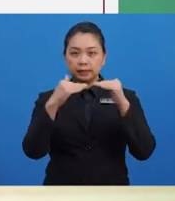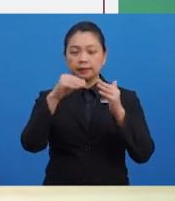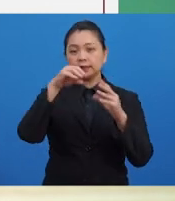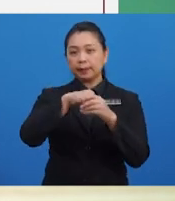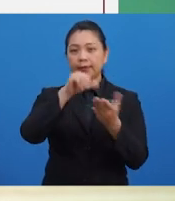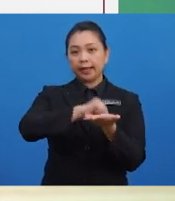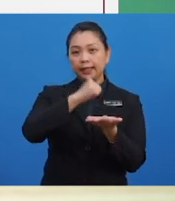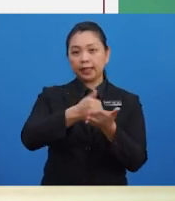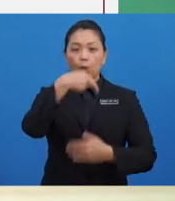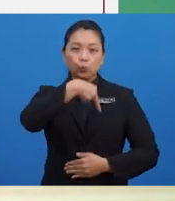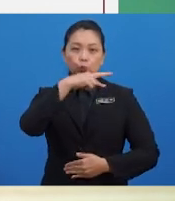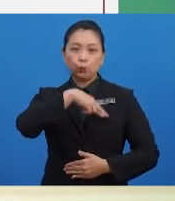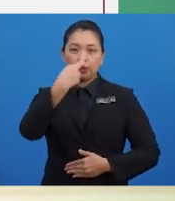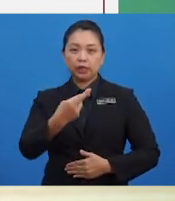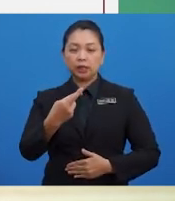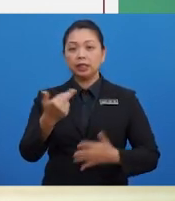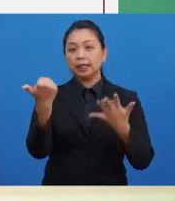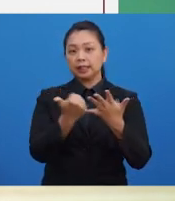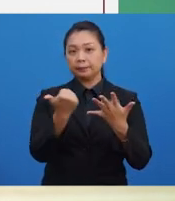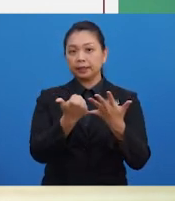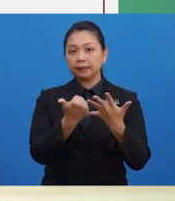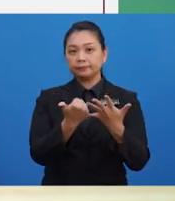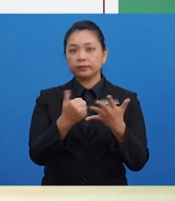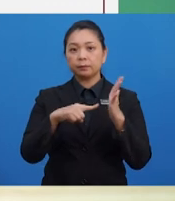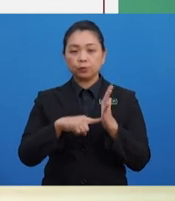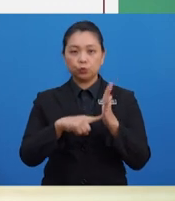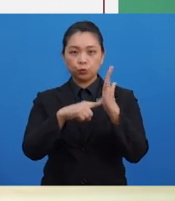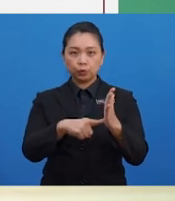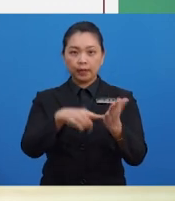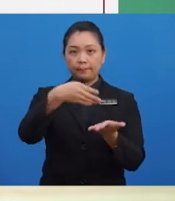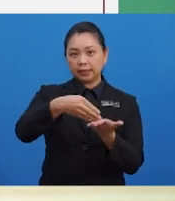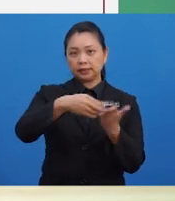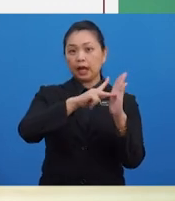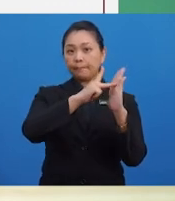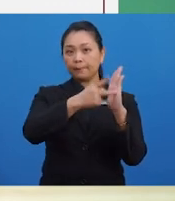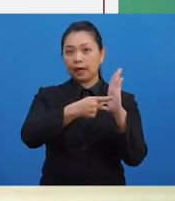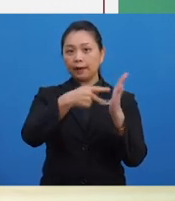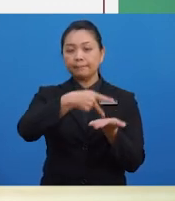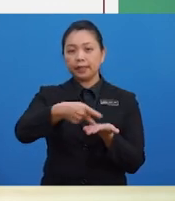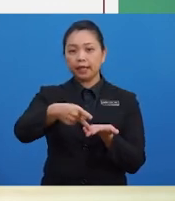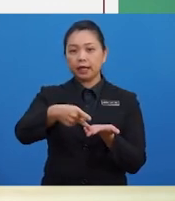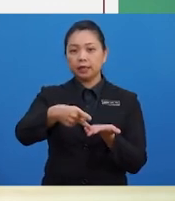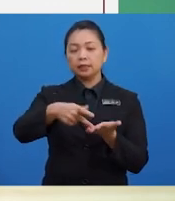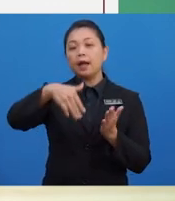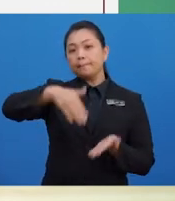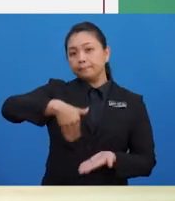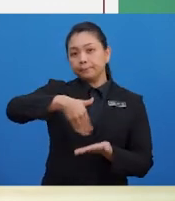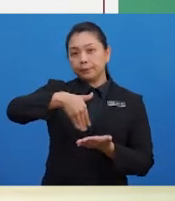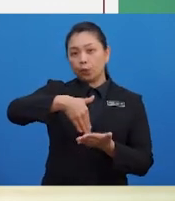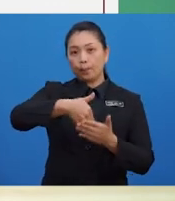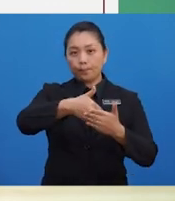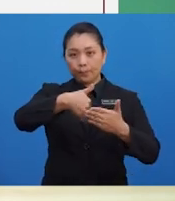rugi. Kelima, menunjukkan belanja perabaya dan belanja belum bayar dalam penyata